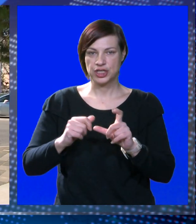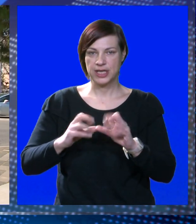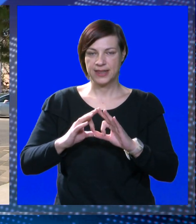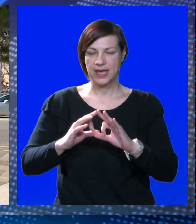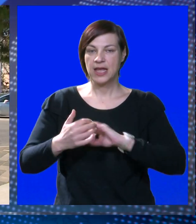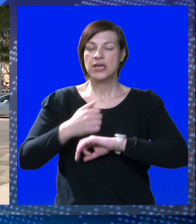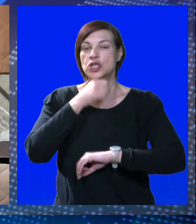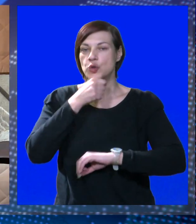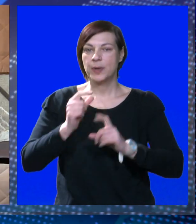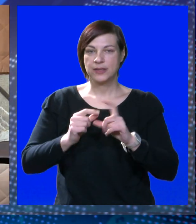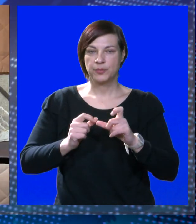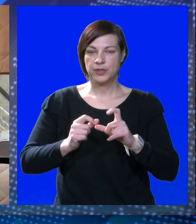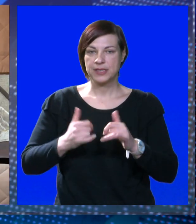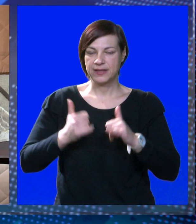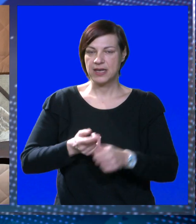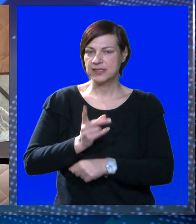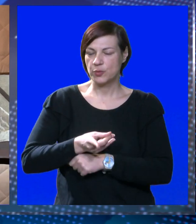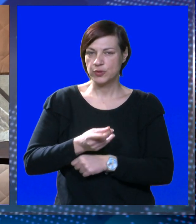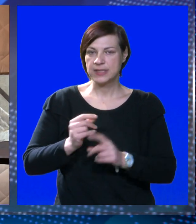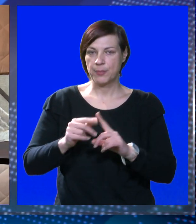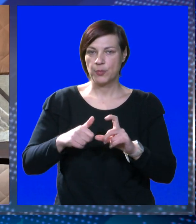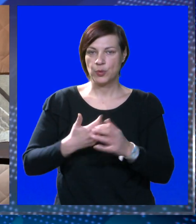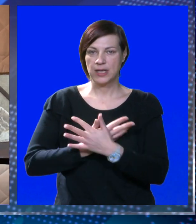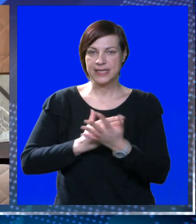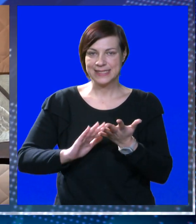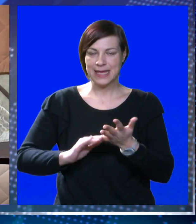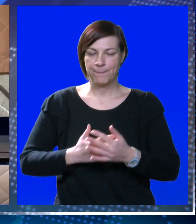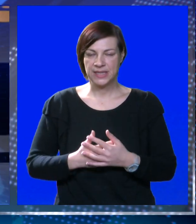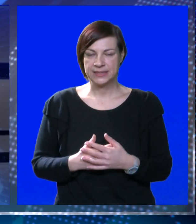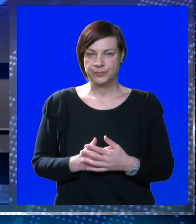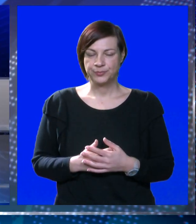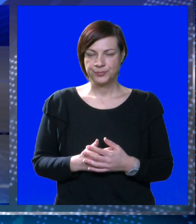Grošete, Župan Nikola Dobroslavić danas ga optužuje za populizam.